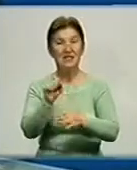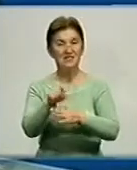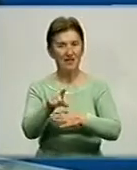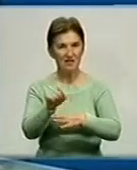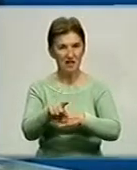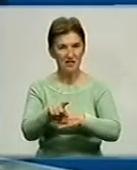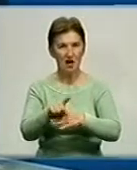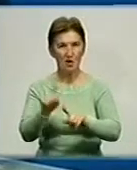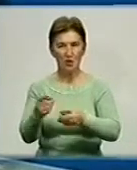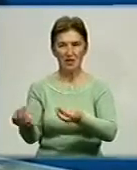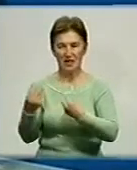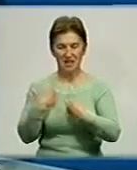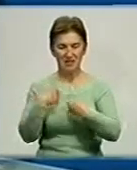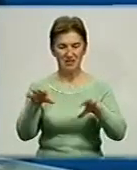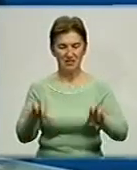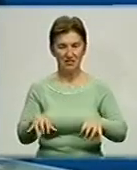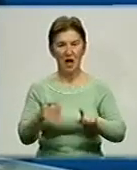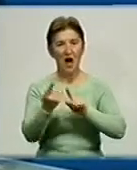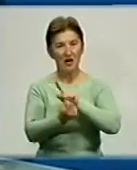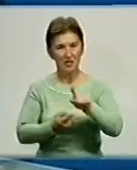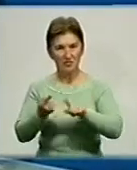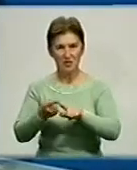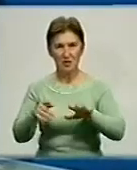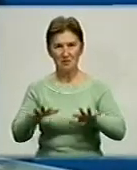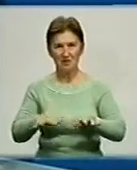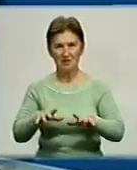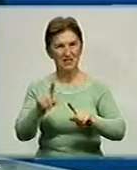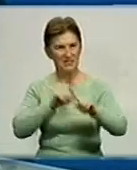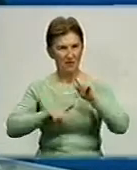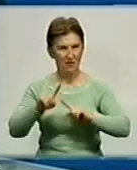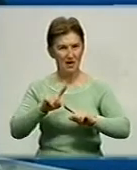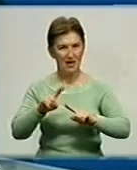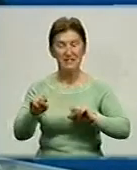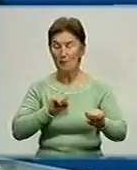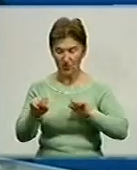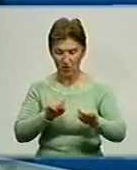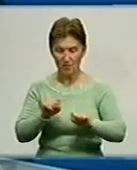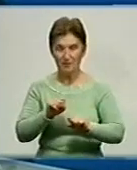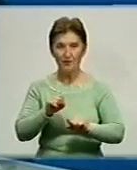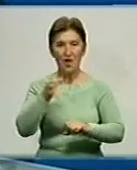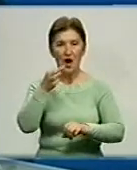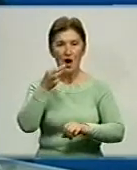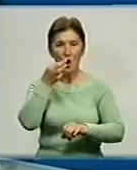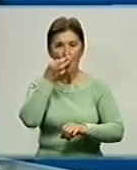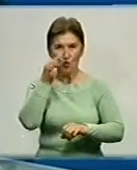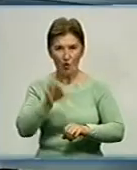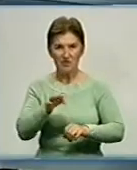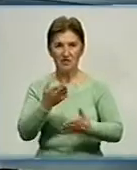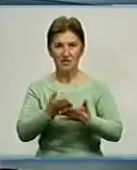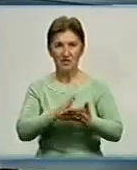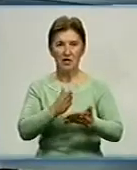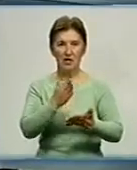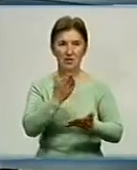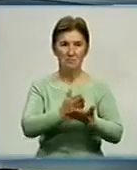президент України – реформування органів місцевого самоврядування. Той досвід, який має Польща і європейські країни, нам, звичайно,